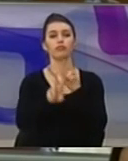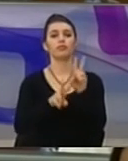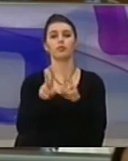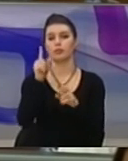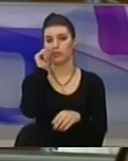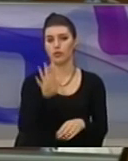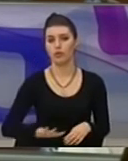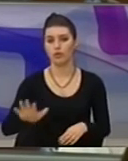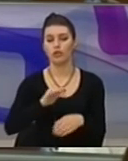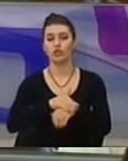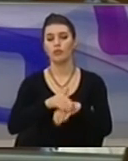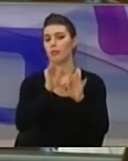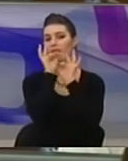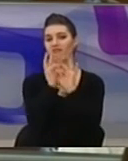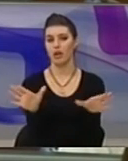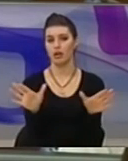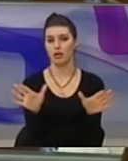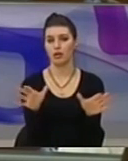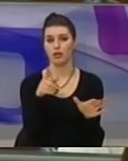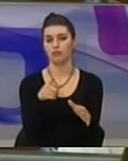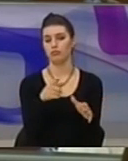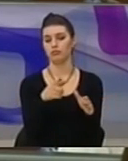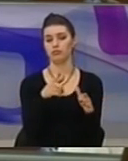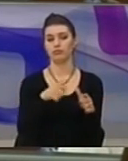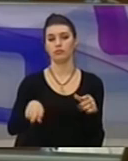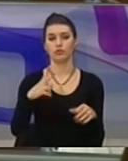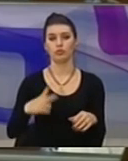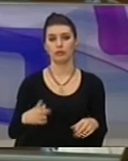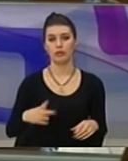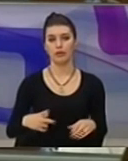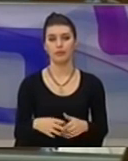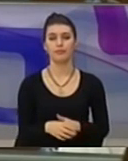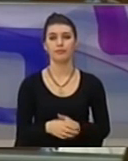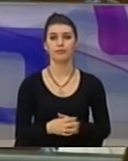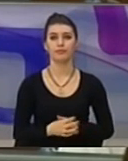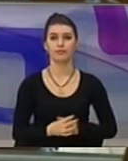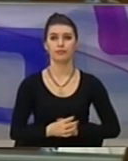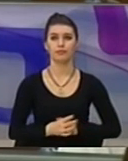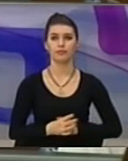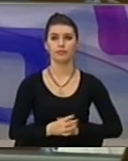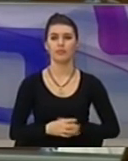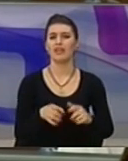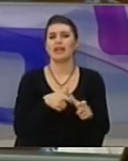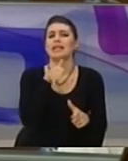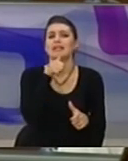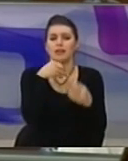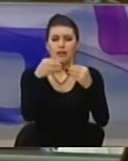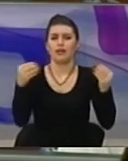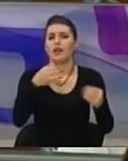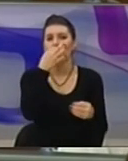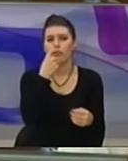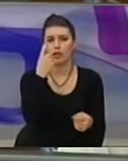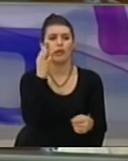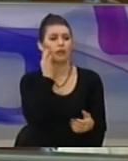shërbimet gjusmake dhe të pa përbalueshme për pjesën dërmuese të tyre. Me qka dhe duhe e ishqit krenar për këtë një